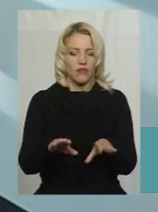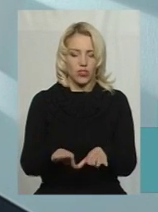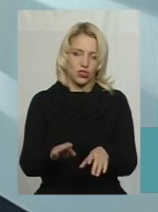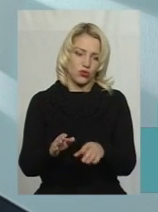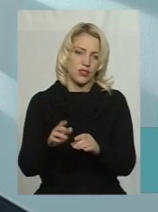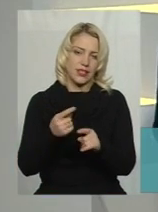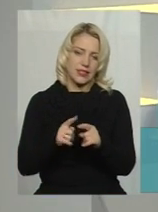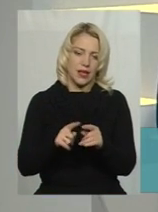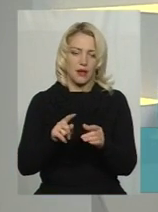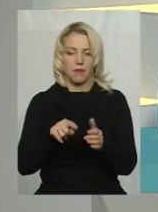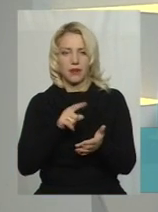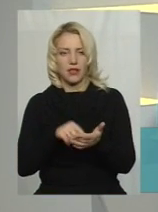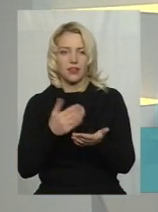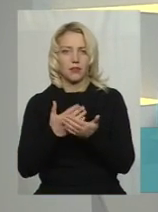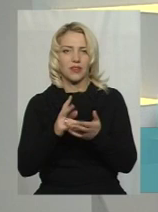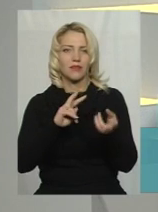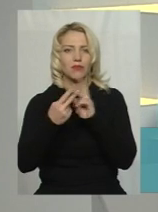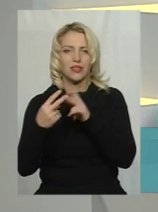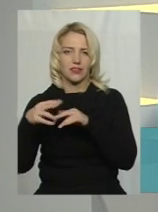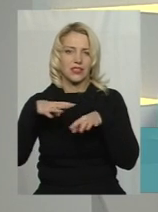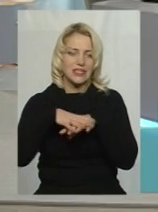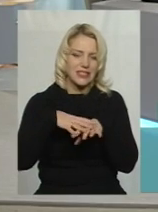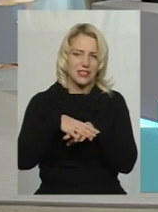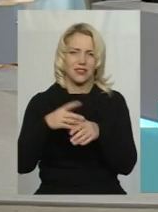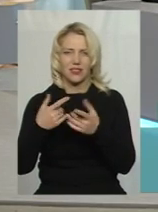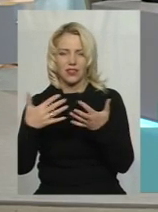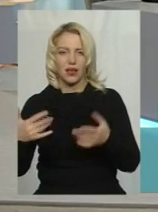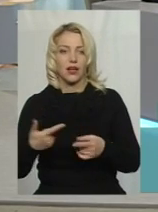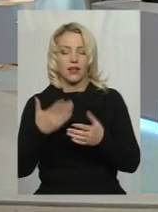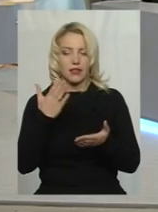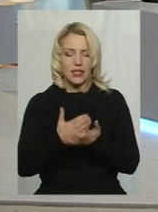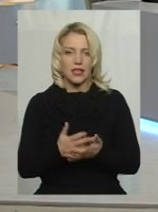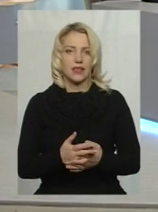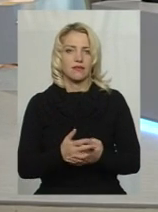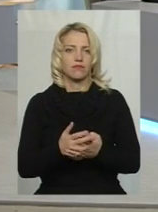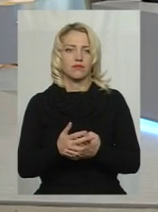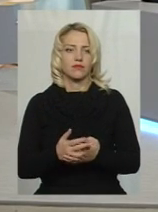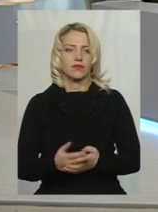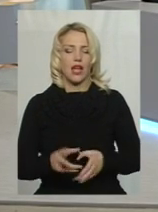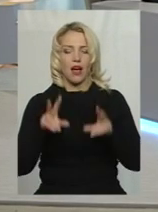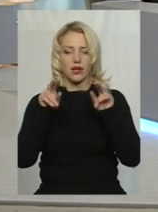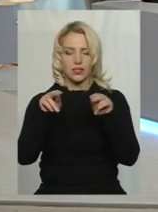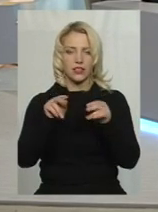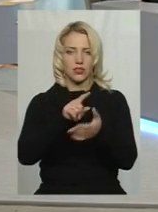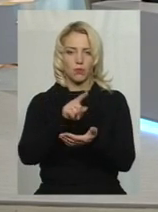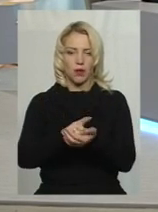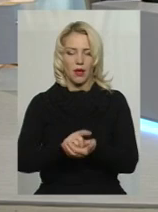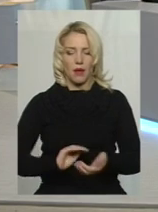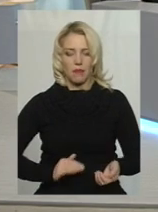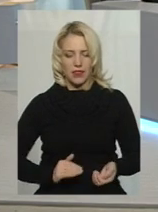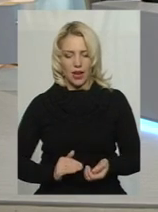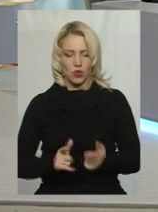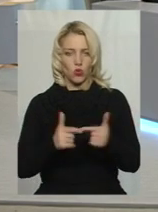питання? Там треба секції замінювати? Є певні гарантійні зобов'язання підрядної організації щодо